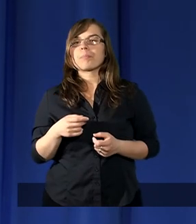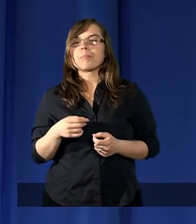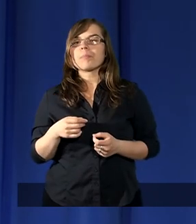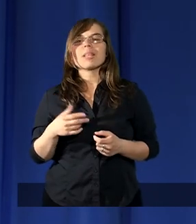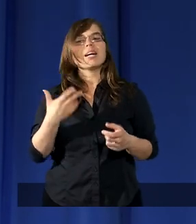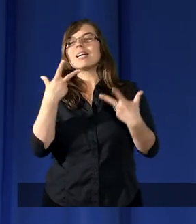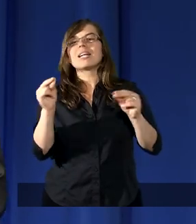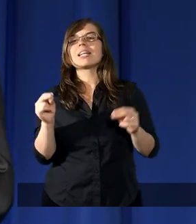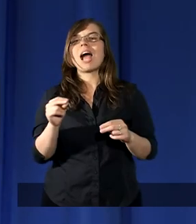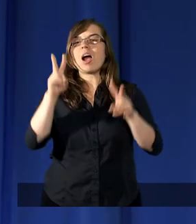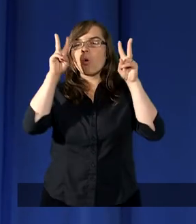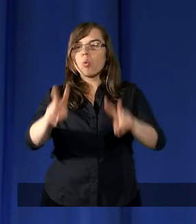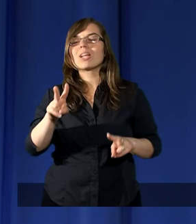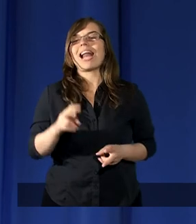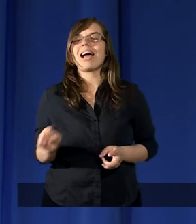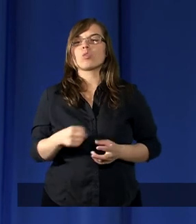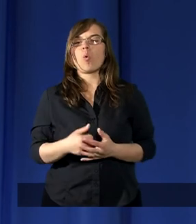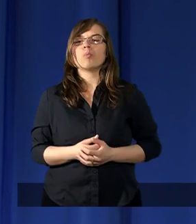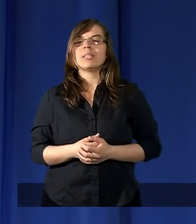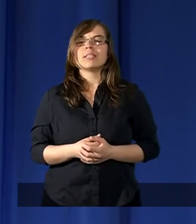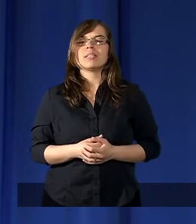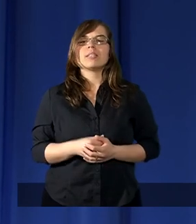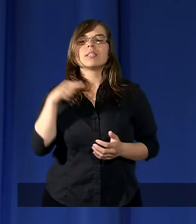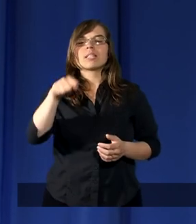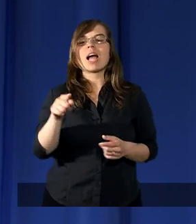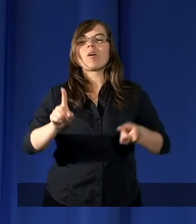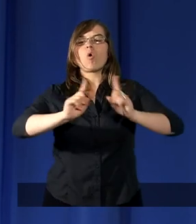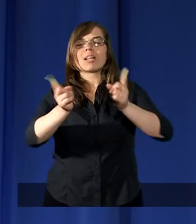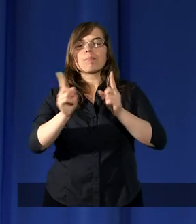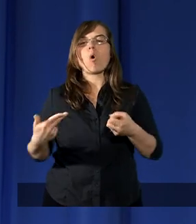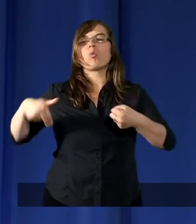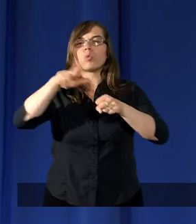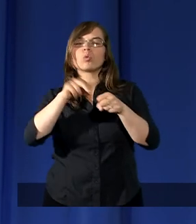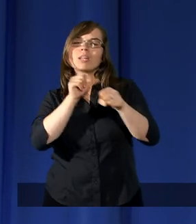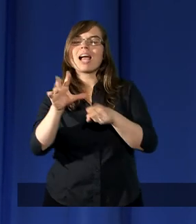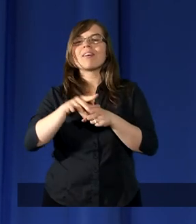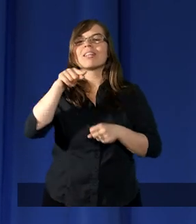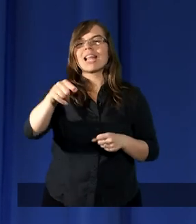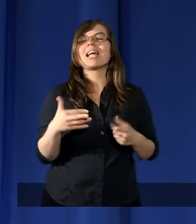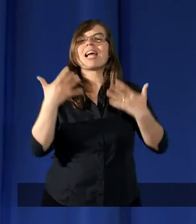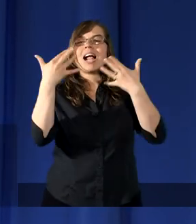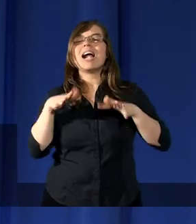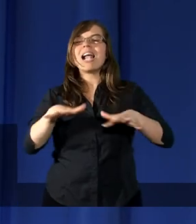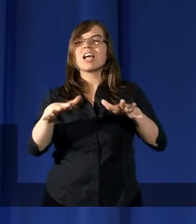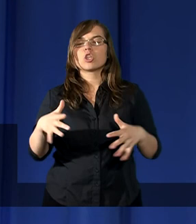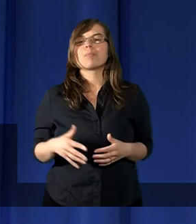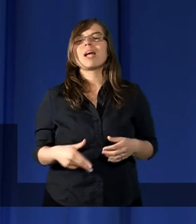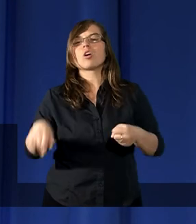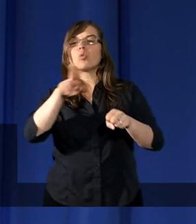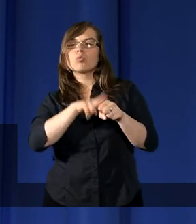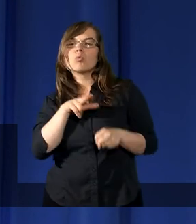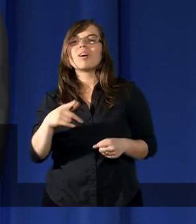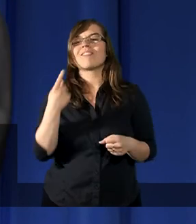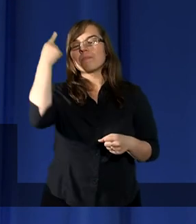nie uznają tego symbolu, który jest w tej liczbie, o której